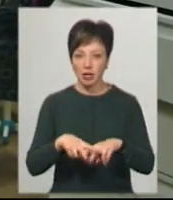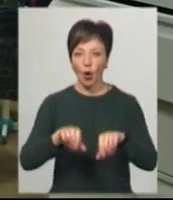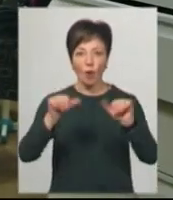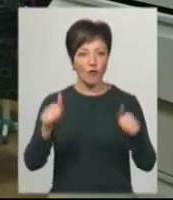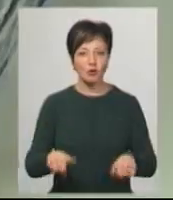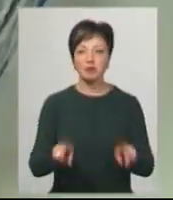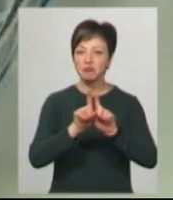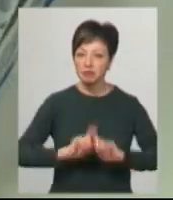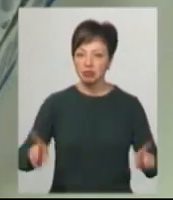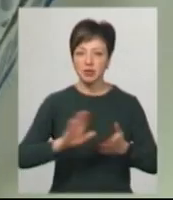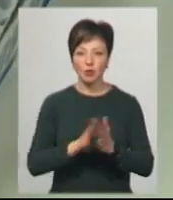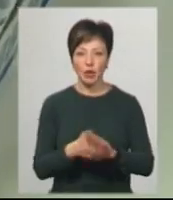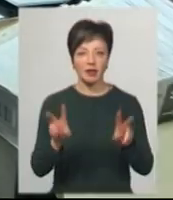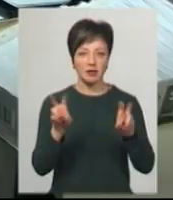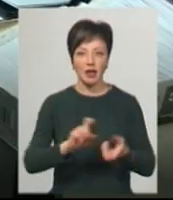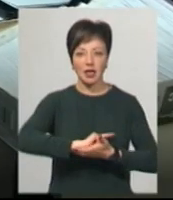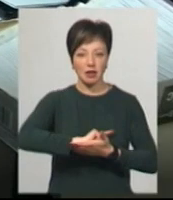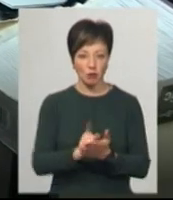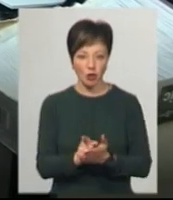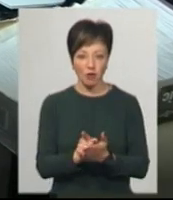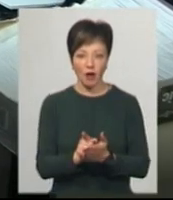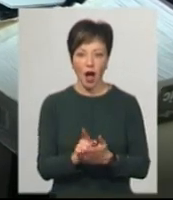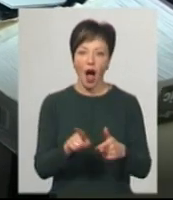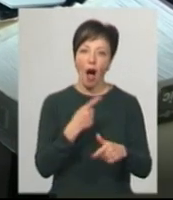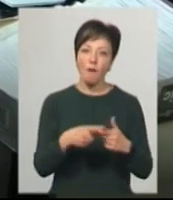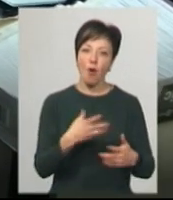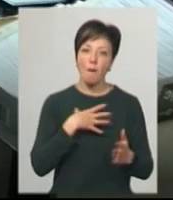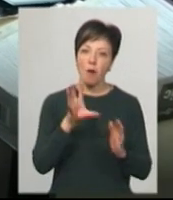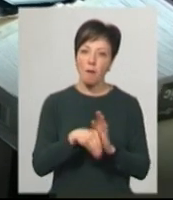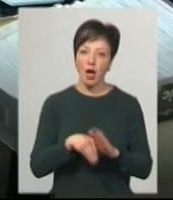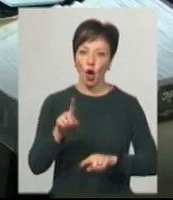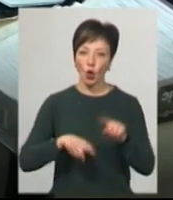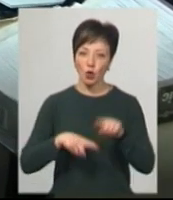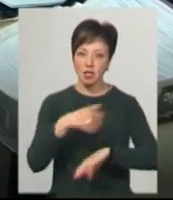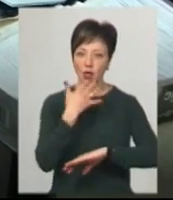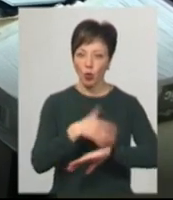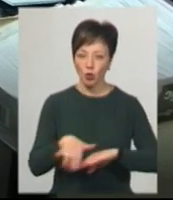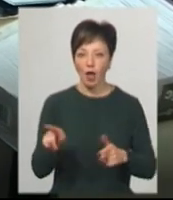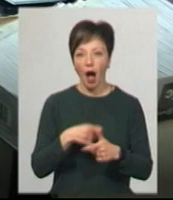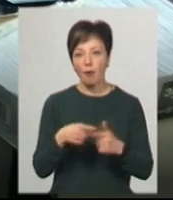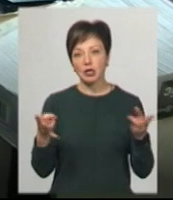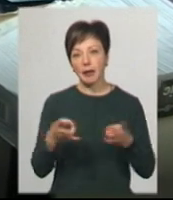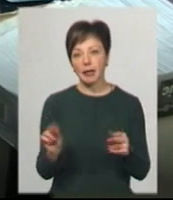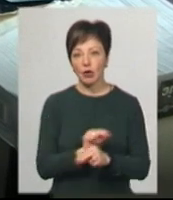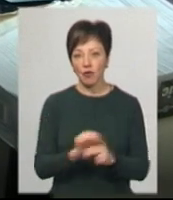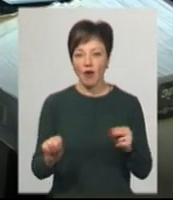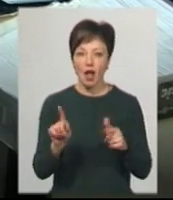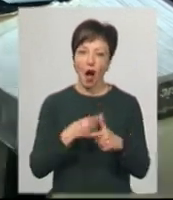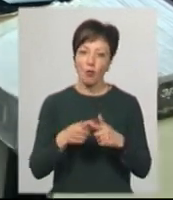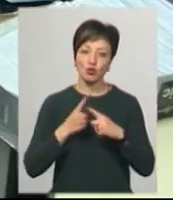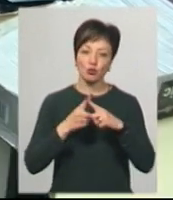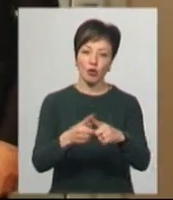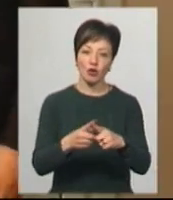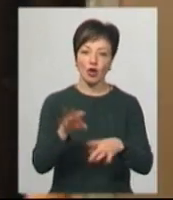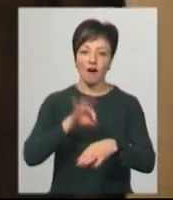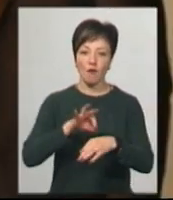виняткових ситуаціях, які можна назвати невідкладними. Або помаги родичі за кордоном, або треба на лікування, або ви супроводжуєте, або